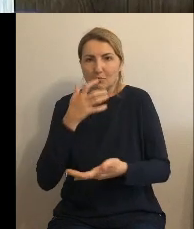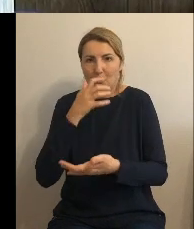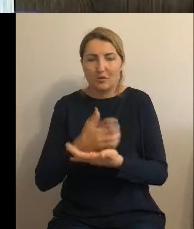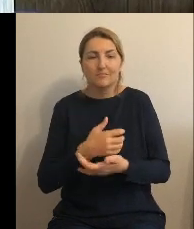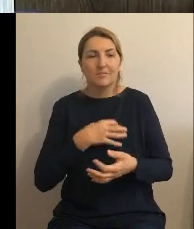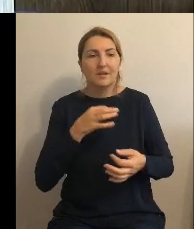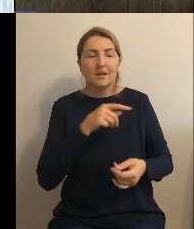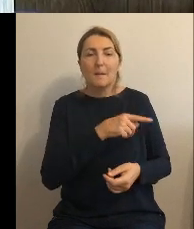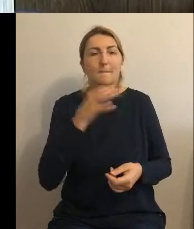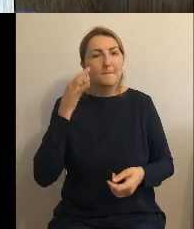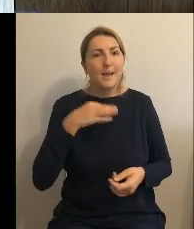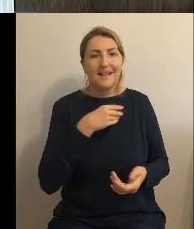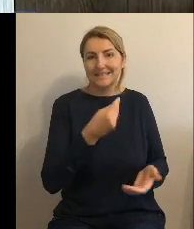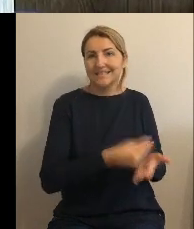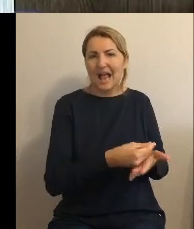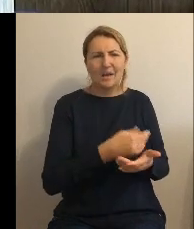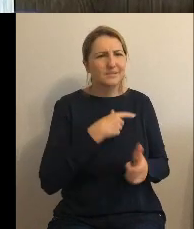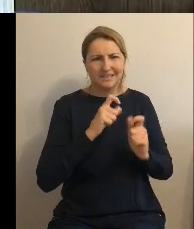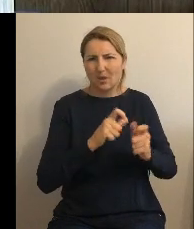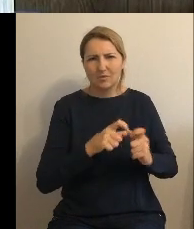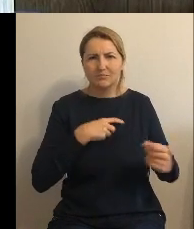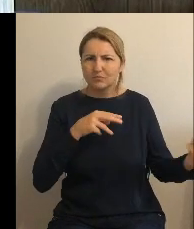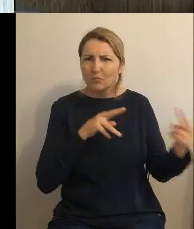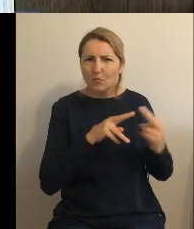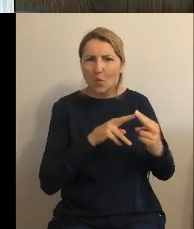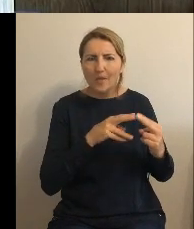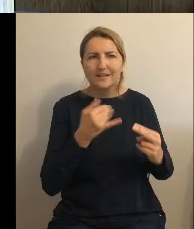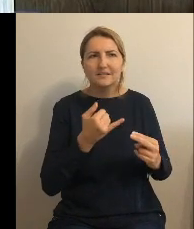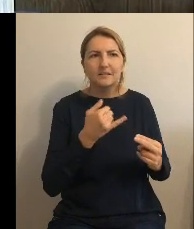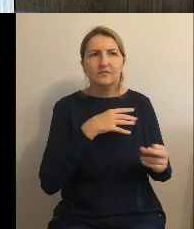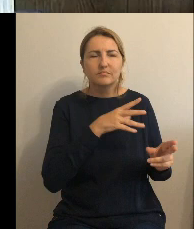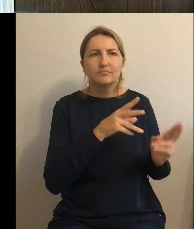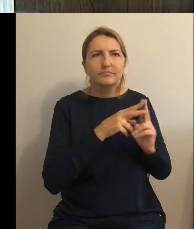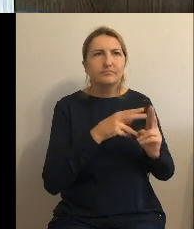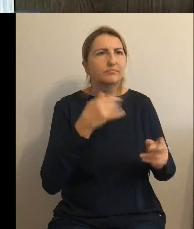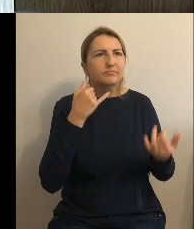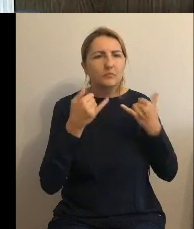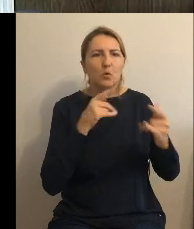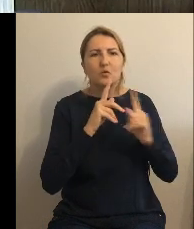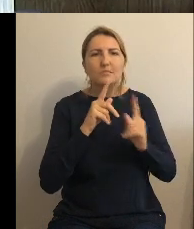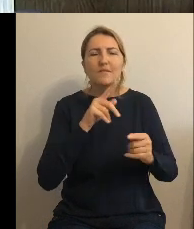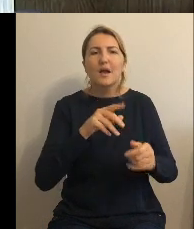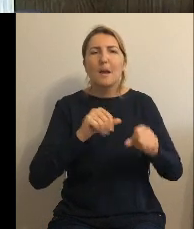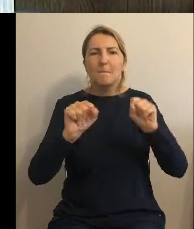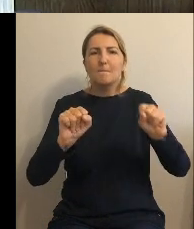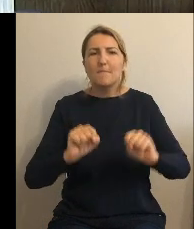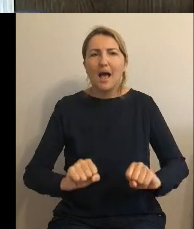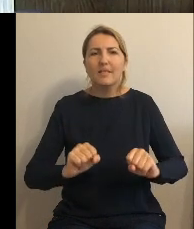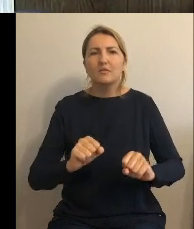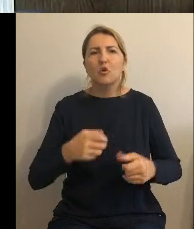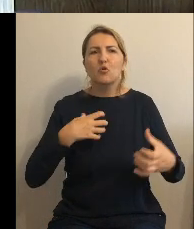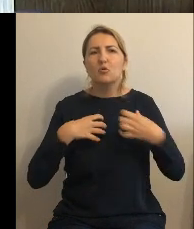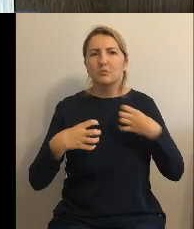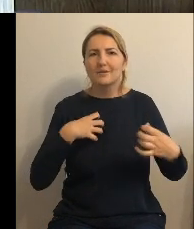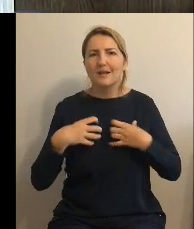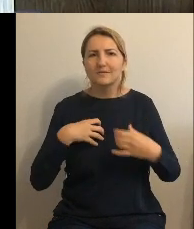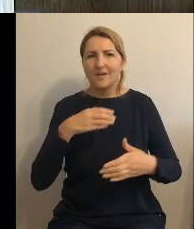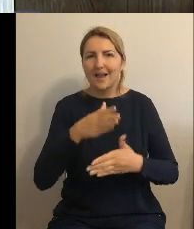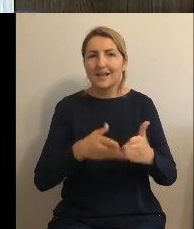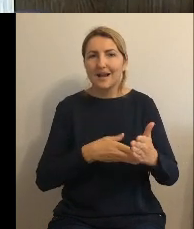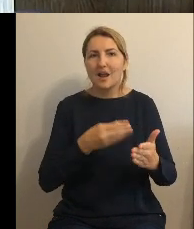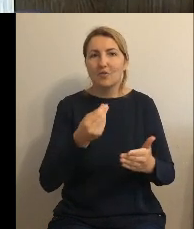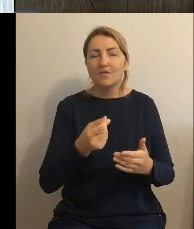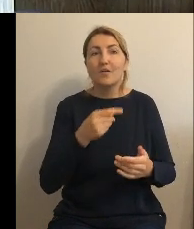kontakcie z Bankiem Gospodarstwa Krajowego, bo te środki będą pochodziły stamtąd, jeżeli się udaje